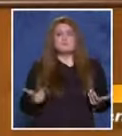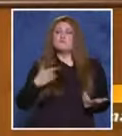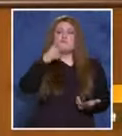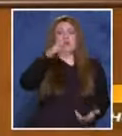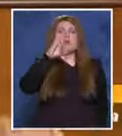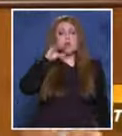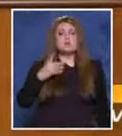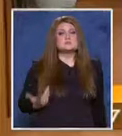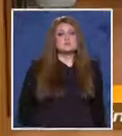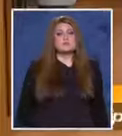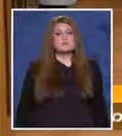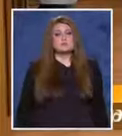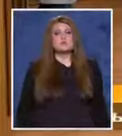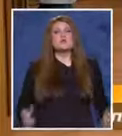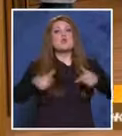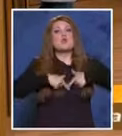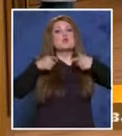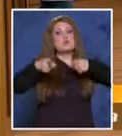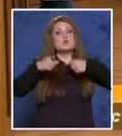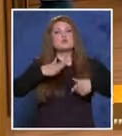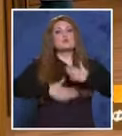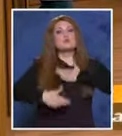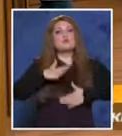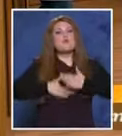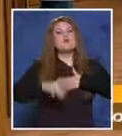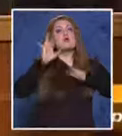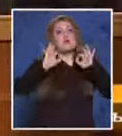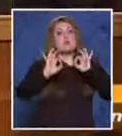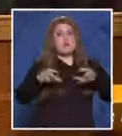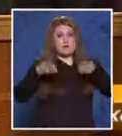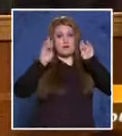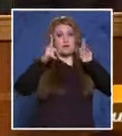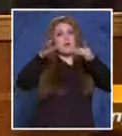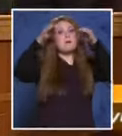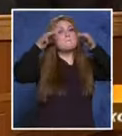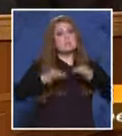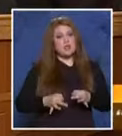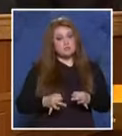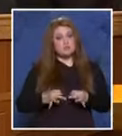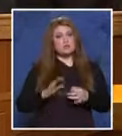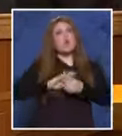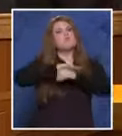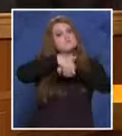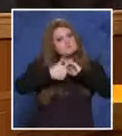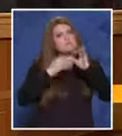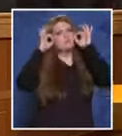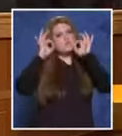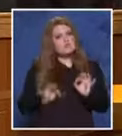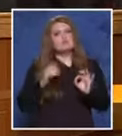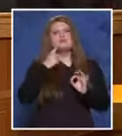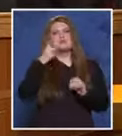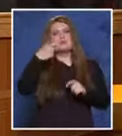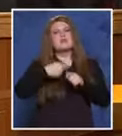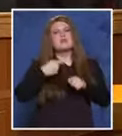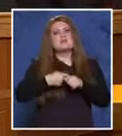казахте просто. Прокуратурата е доволна от така постановеното решение. Намира го за правилно, обосновано, справедливо, съответстващо на